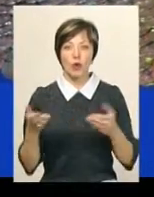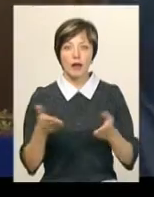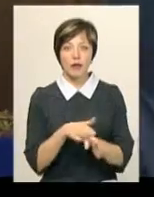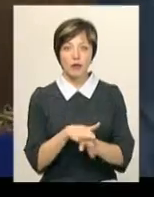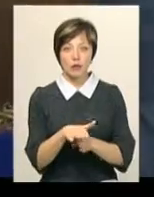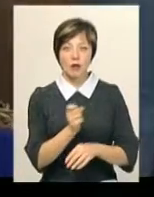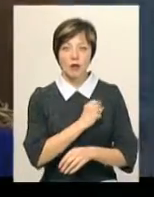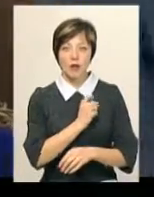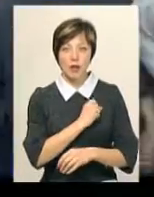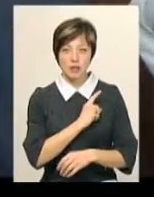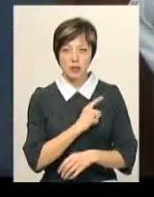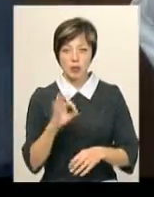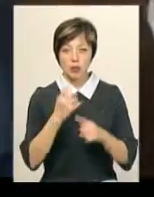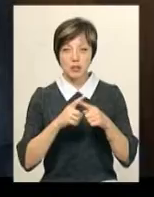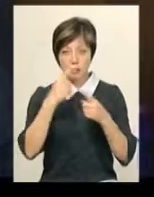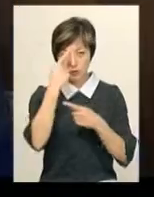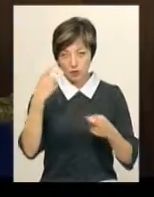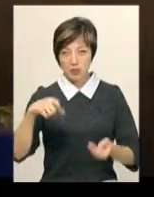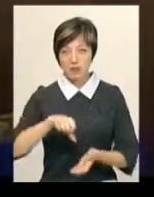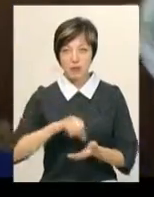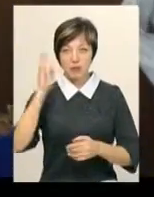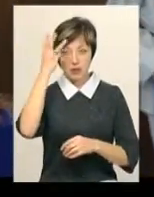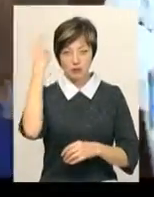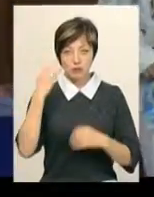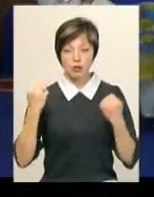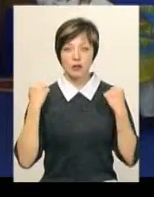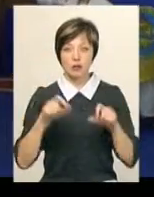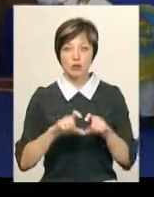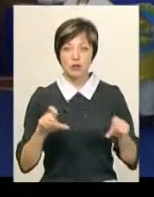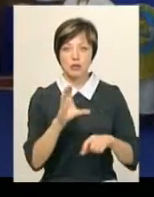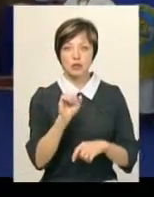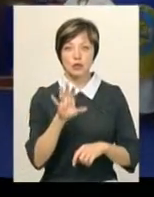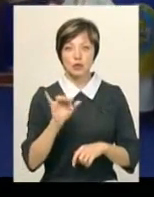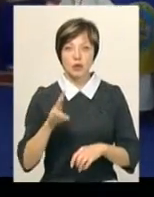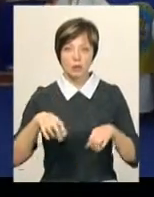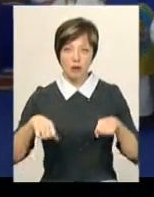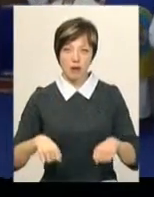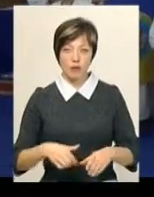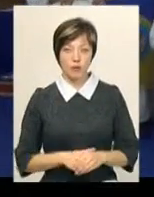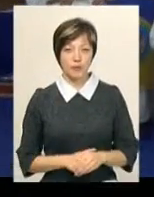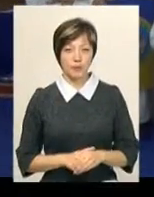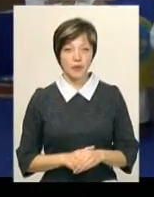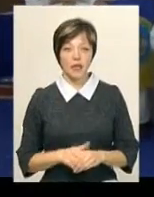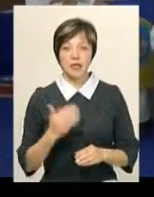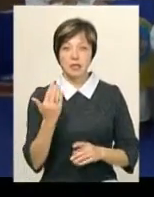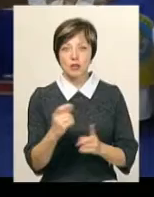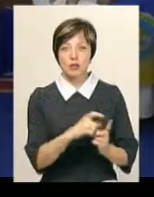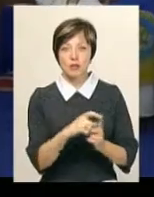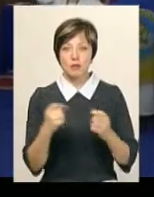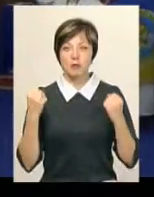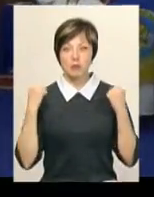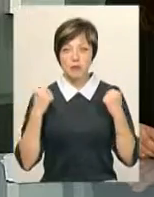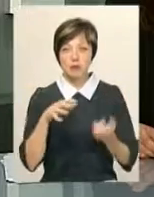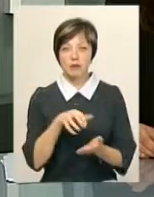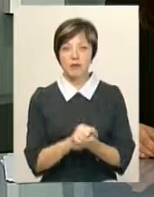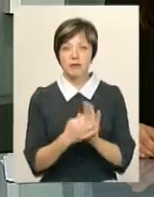відбувся в Одесі. Про це повідомила представник Хмельницької спортивної школи «Самсон право» Олена Осідлевич. За її словами, спортсмени